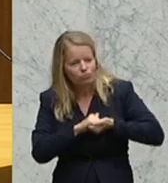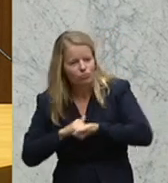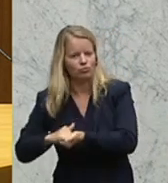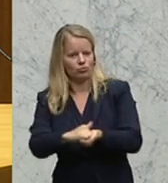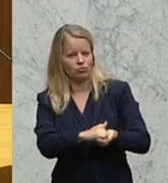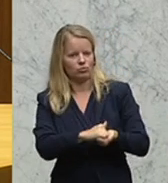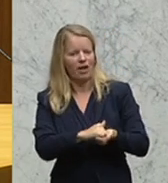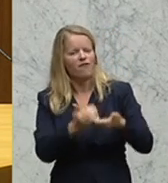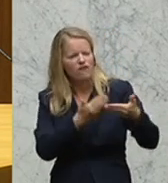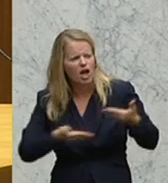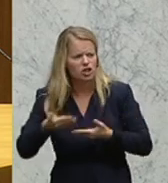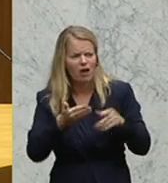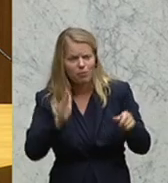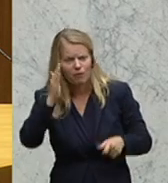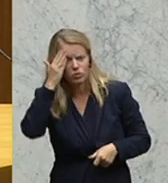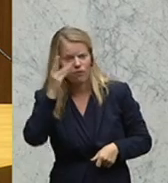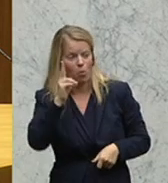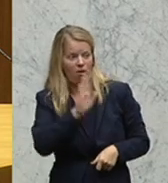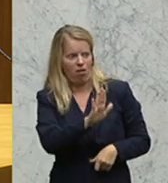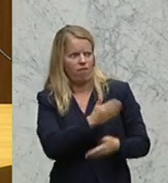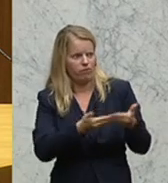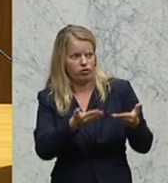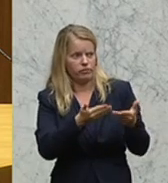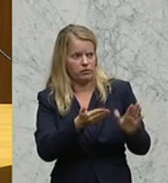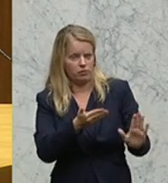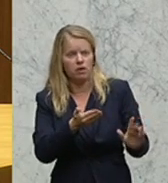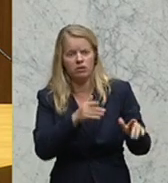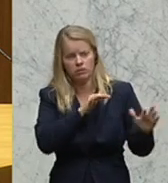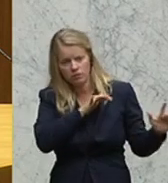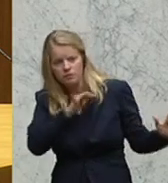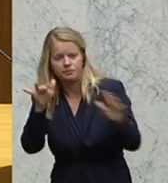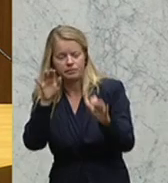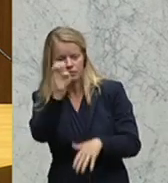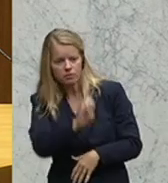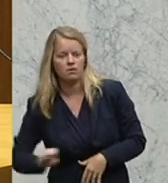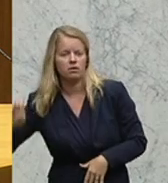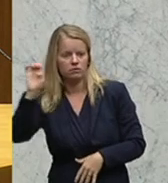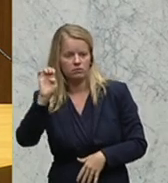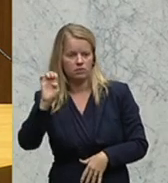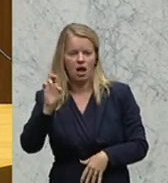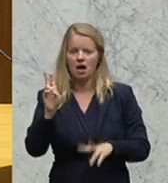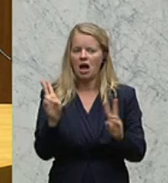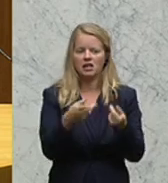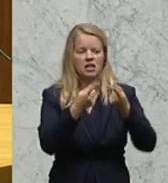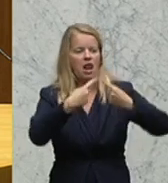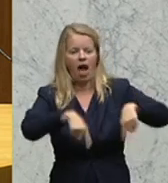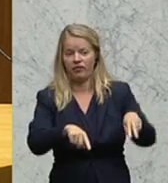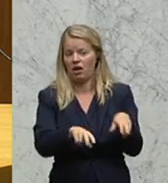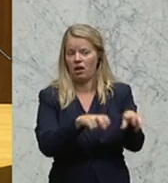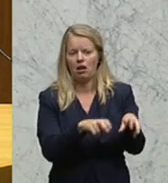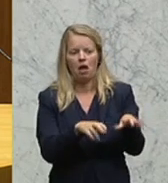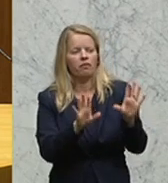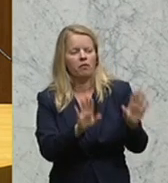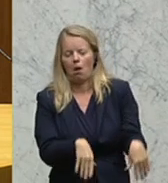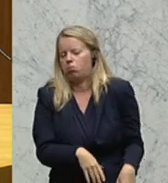wirtschaftliche Bewusstsein, dass es für ganz Europa wichtig ist, diese Solidarität auch auszuüben, dass wir ein Land nicht einfach fallen lassen. Und genau